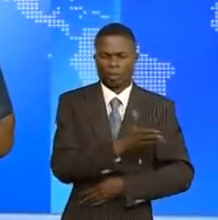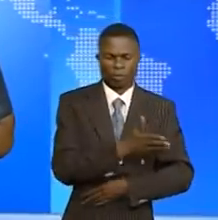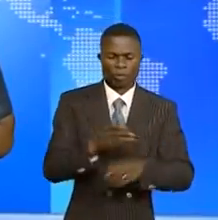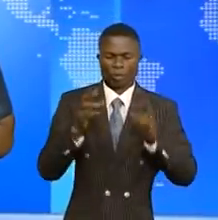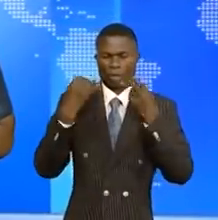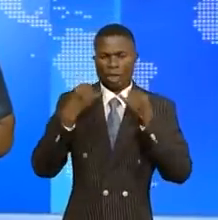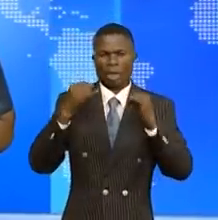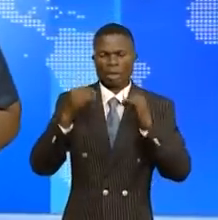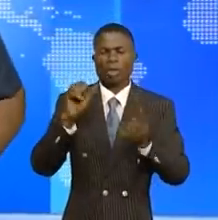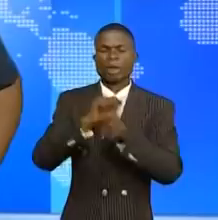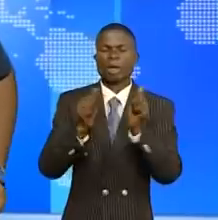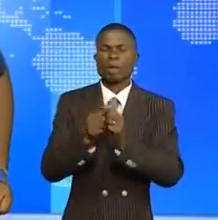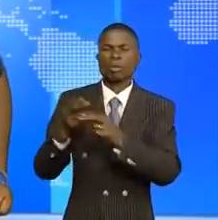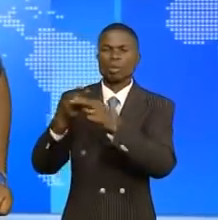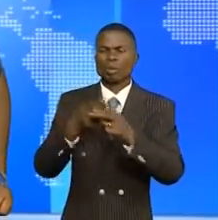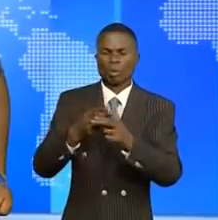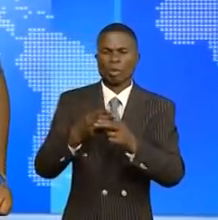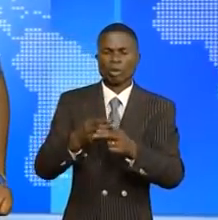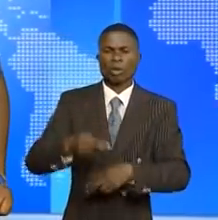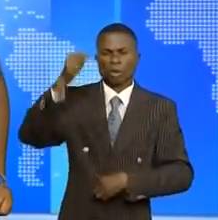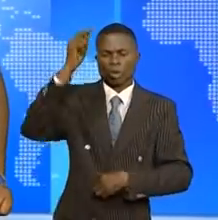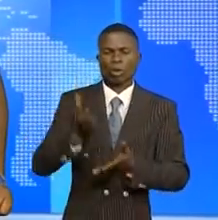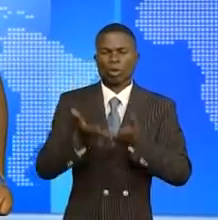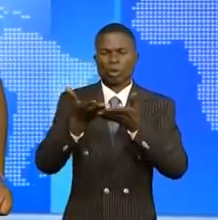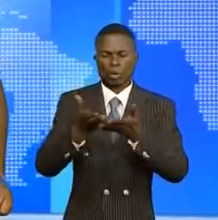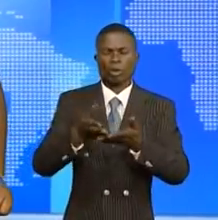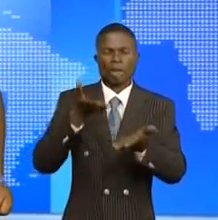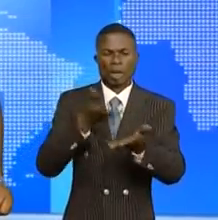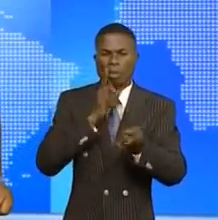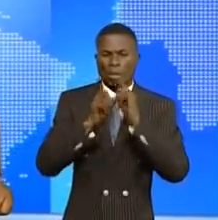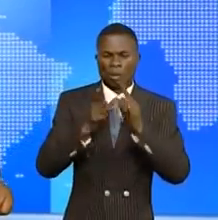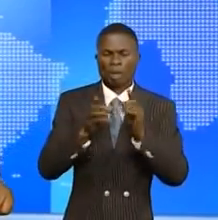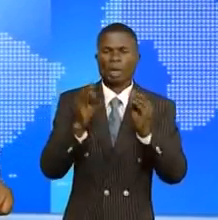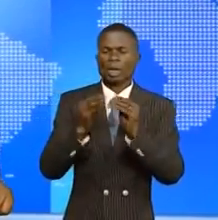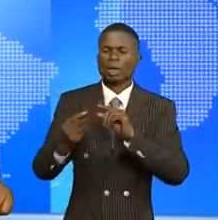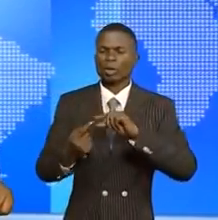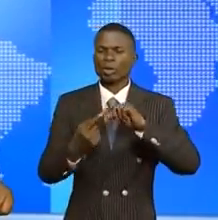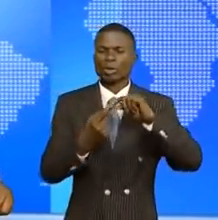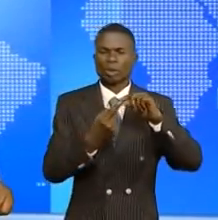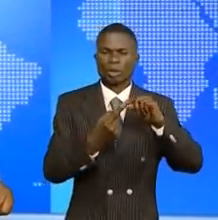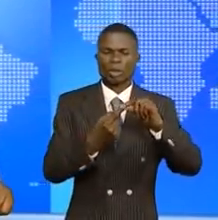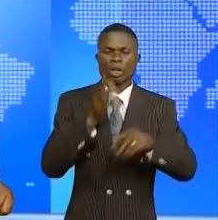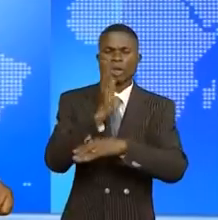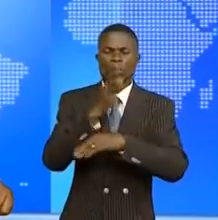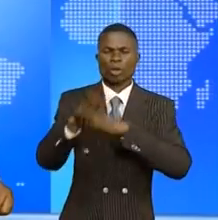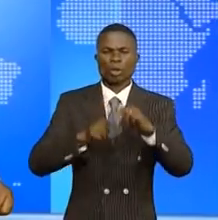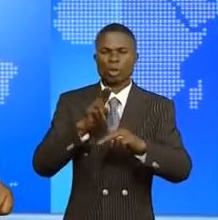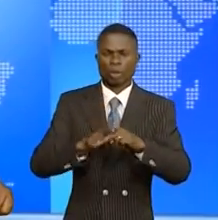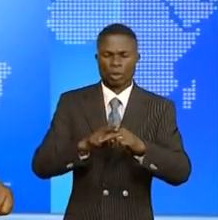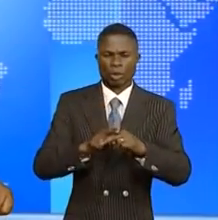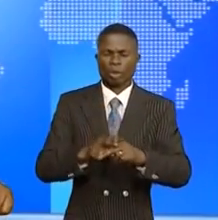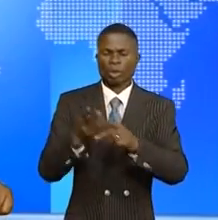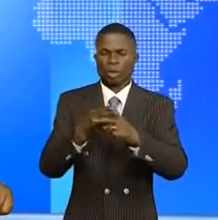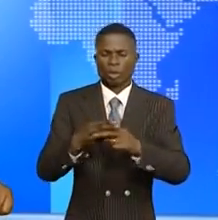actualité, la situation sécuritaire dans le Nord qui vous était au centre de la session extraordinaire du Conseil National de